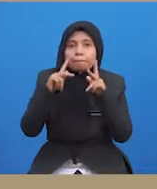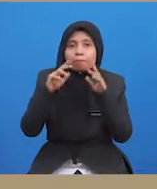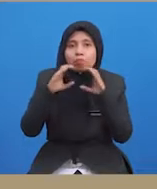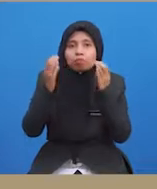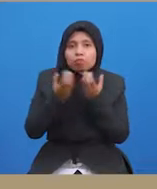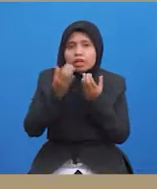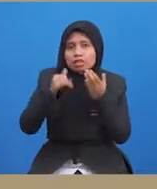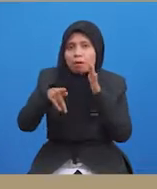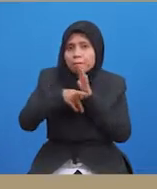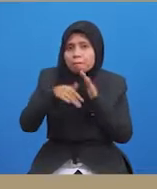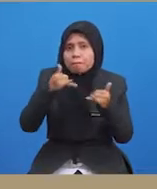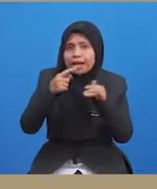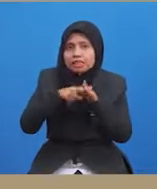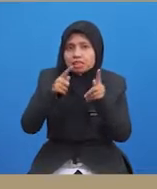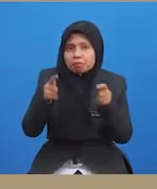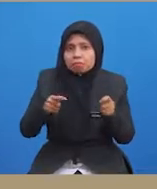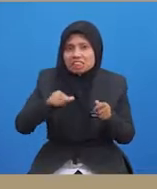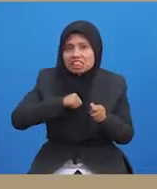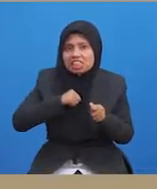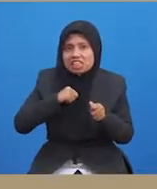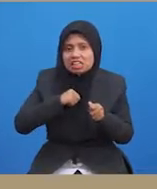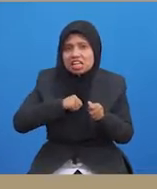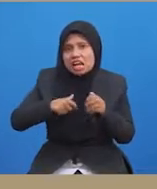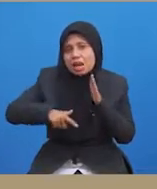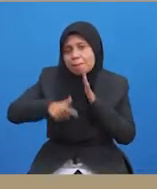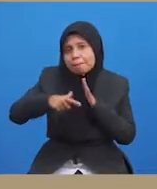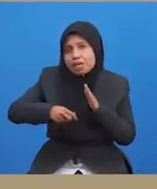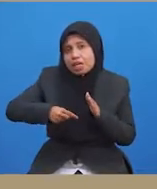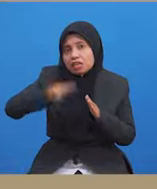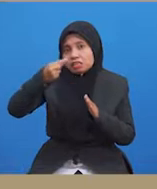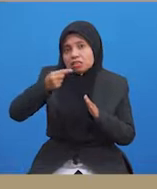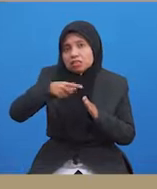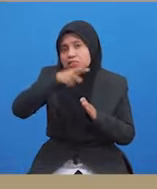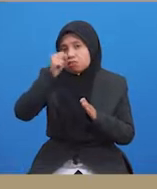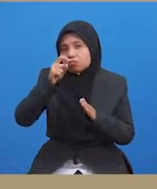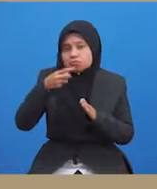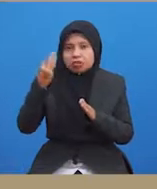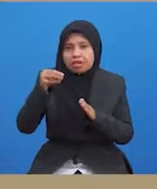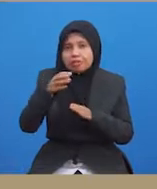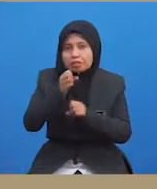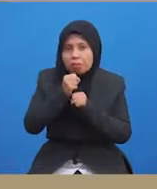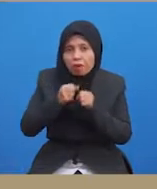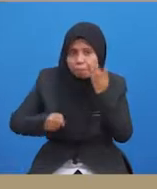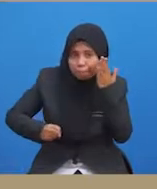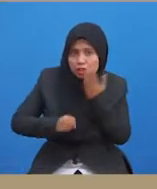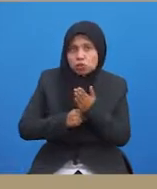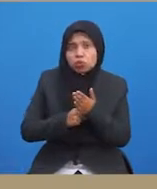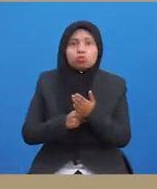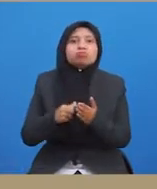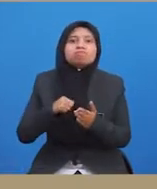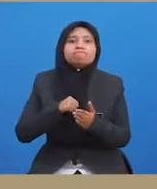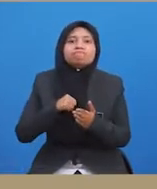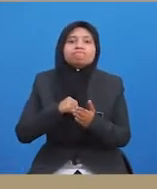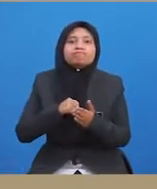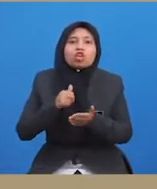tempat sendiri akan bertindak agresif kerana mereka mendapat sokongan penyokong sendiri serta